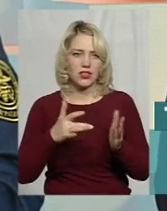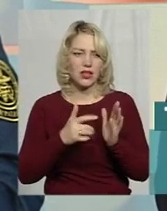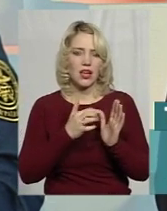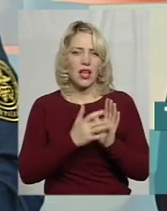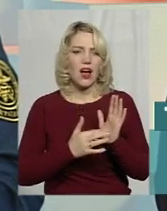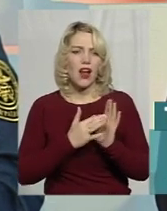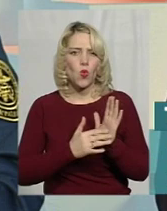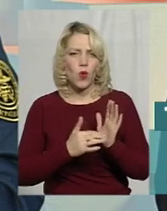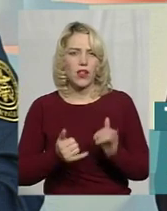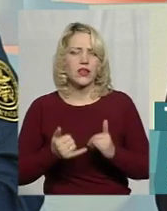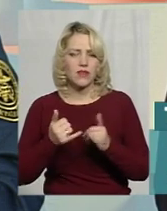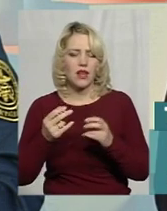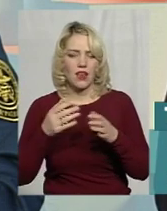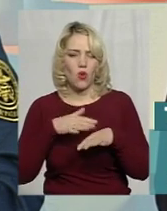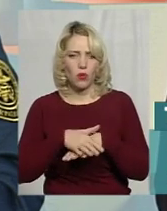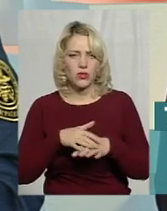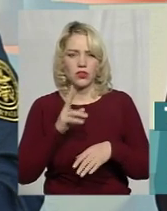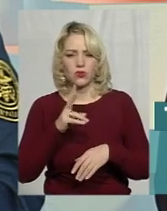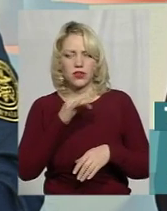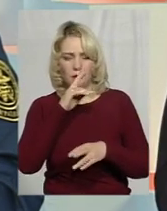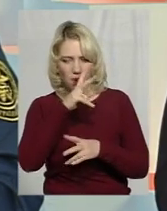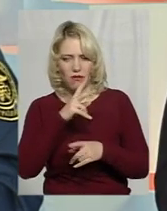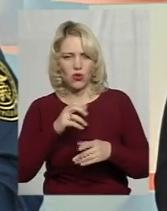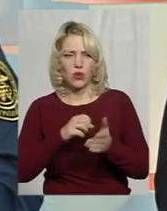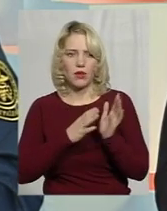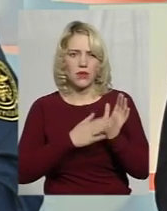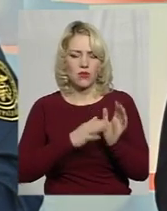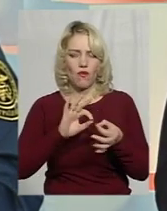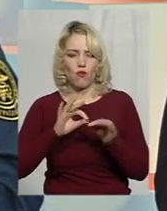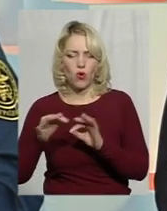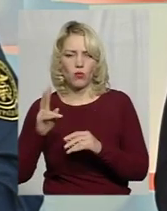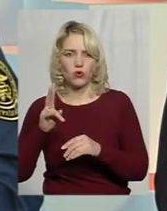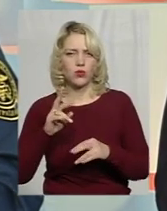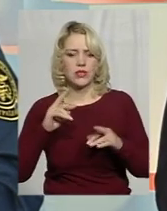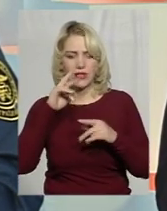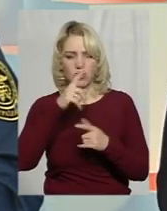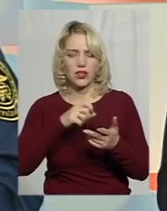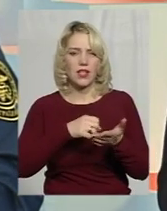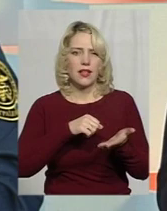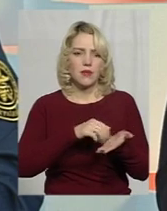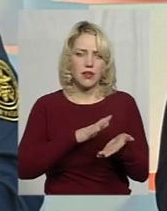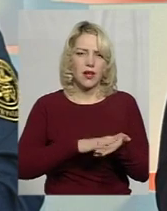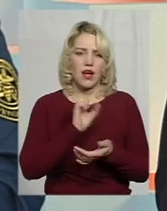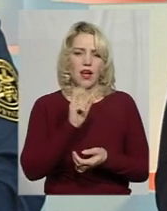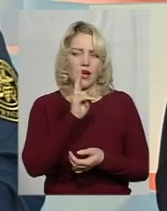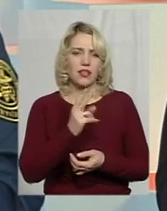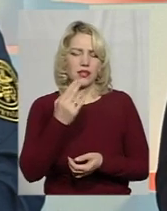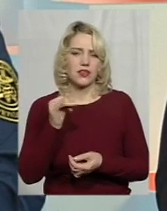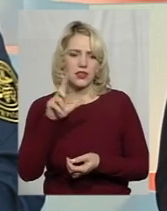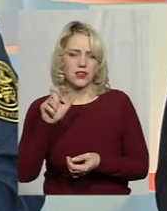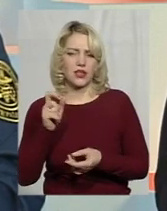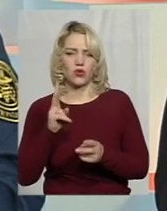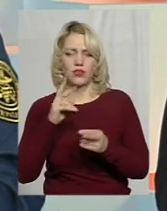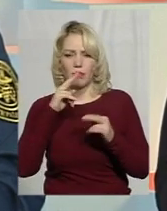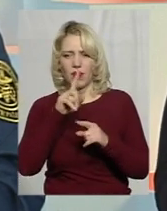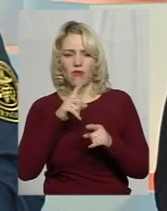обчислення. Одні неправильно нараховують формулу, інші неправильно нараховують акциз, інші там ще щось показують. І за того люди